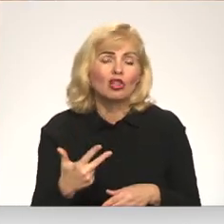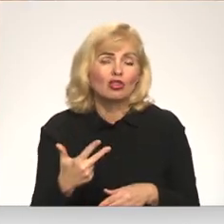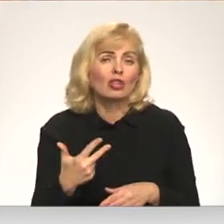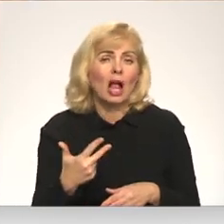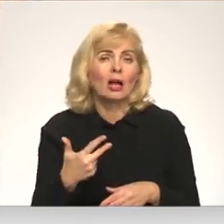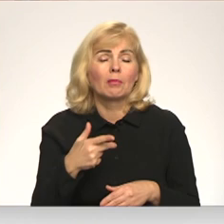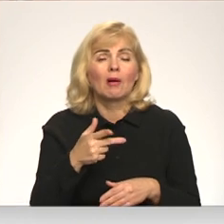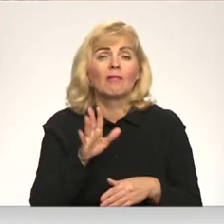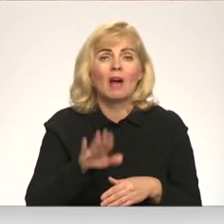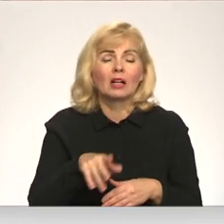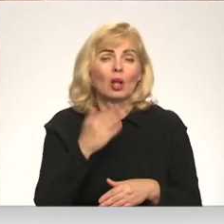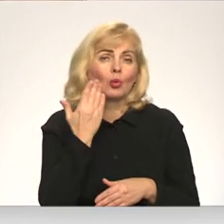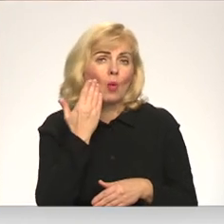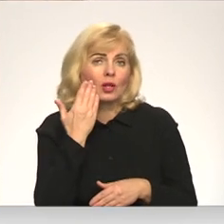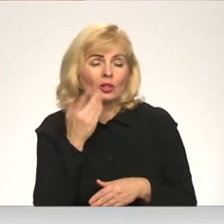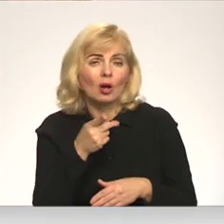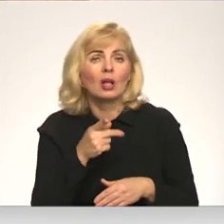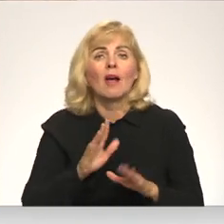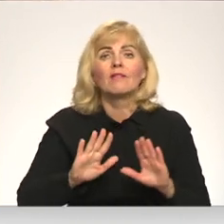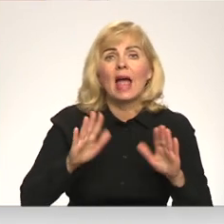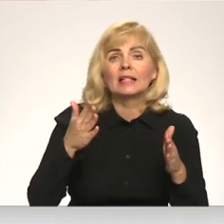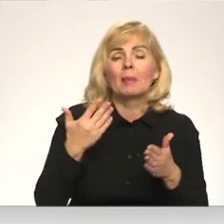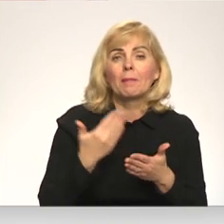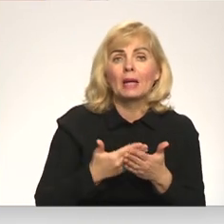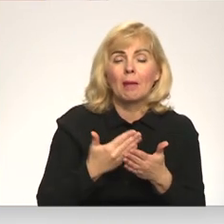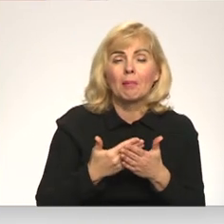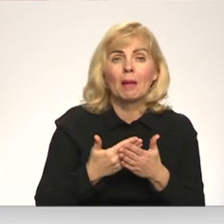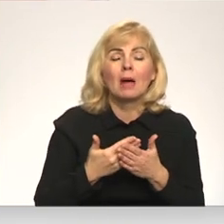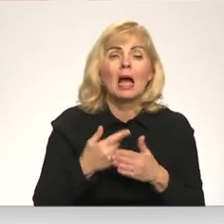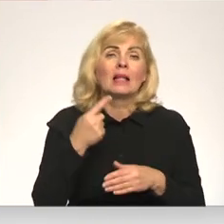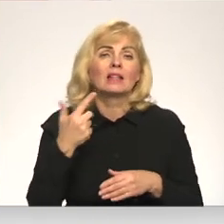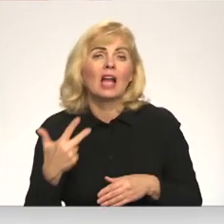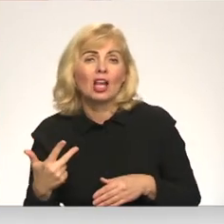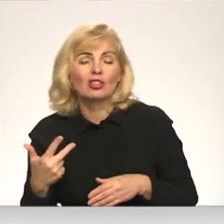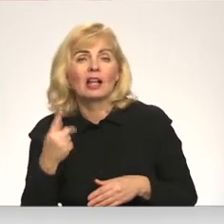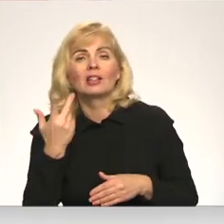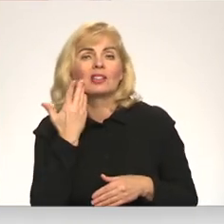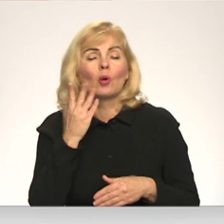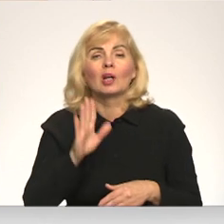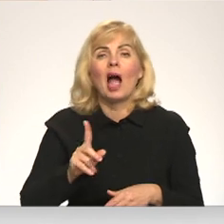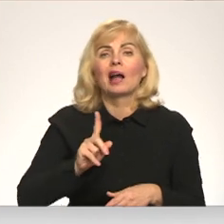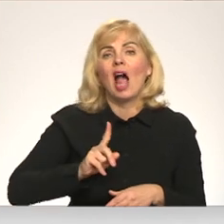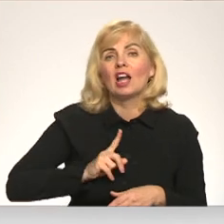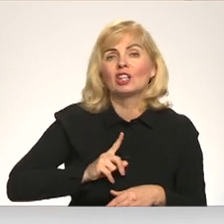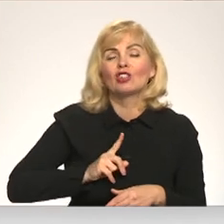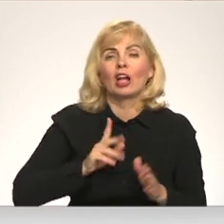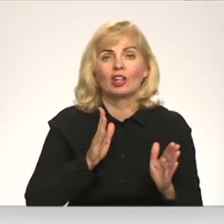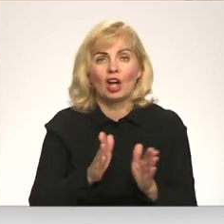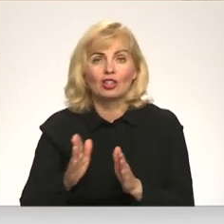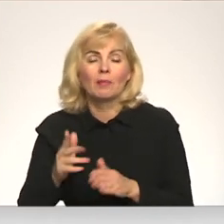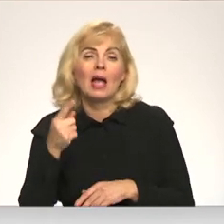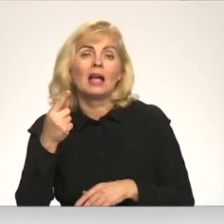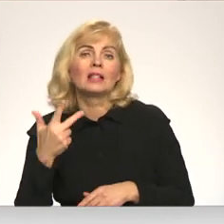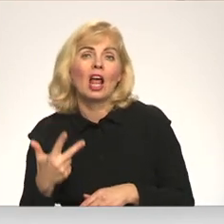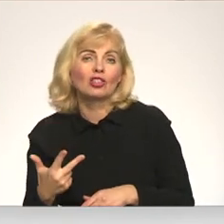kad trešdaļi varētu nosaukt par beigsmīgiem piemēriem. Trešdaļa ir tādā gaidīšanas režīmā un trešdaļi varētu